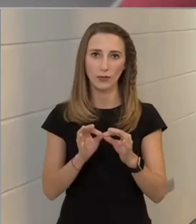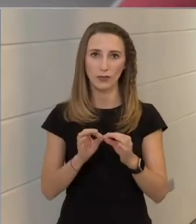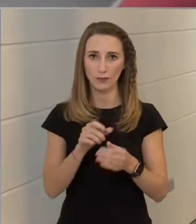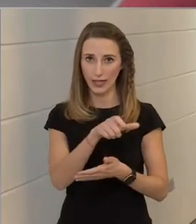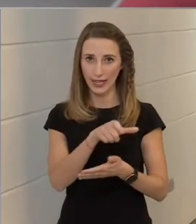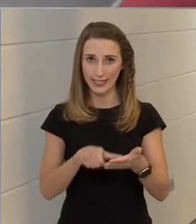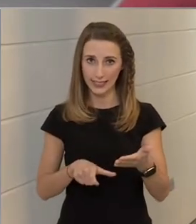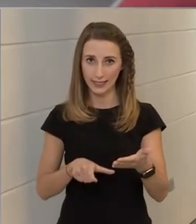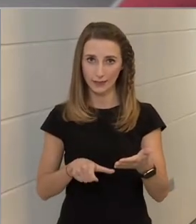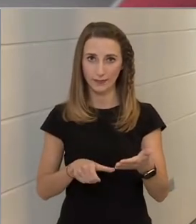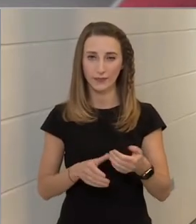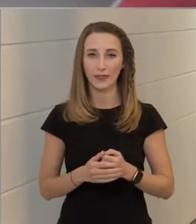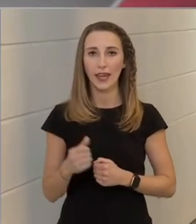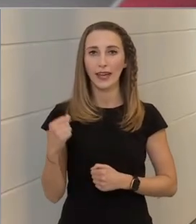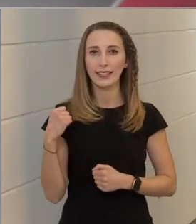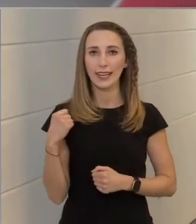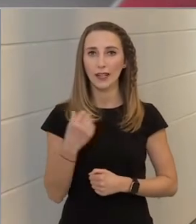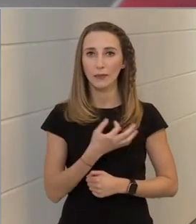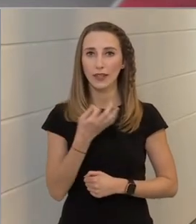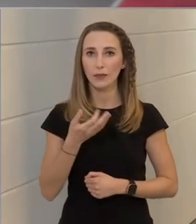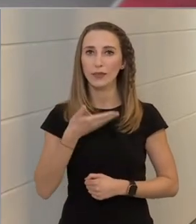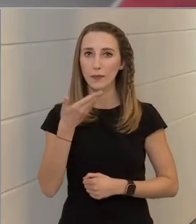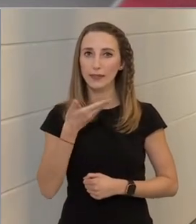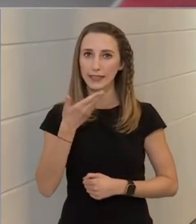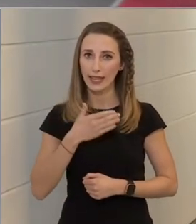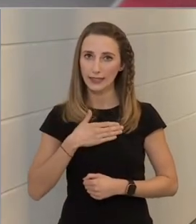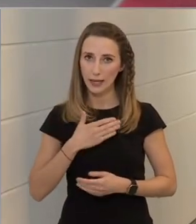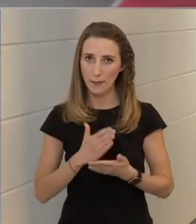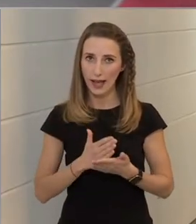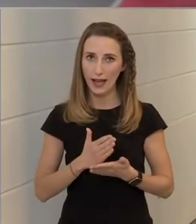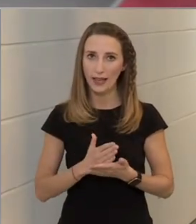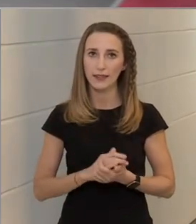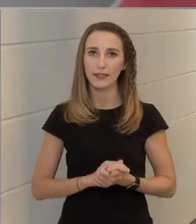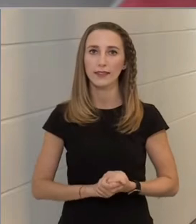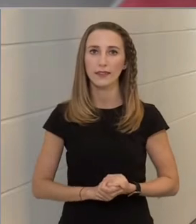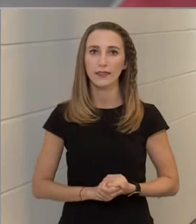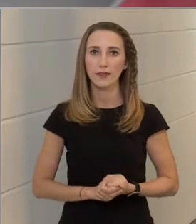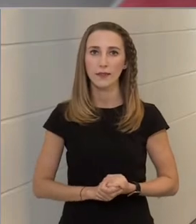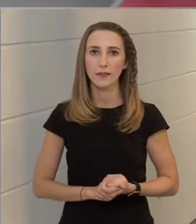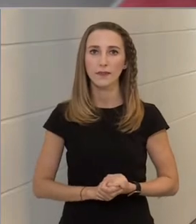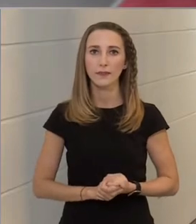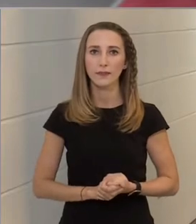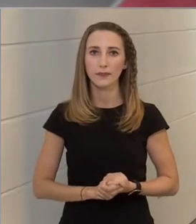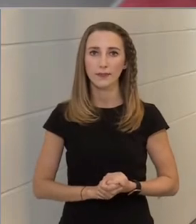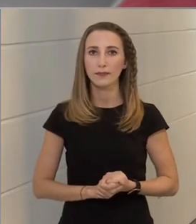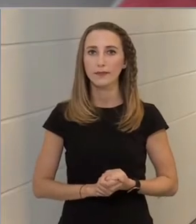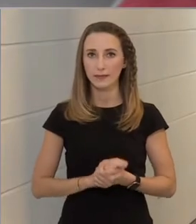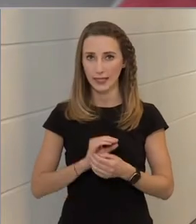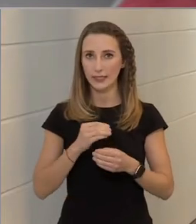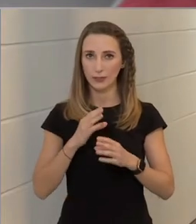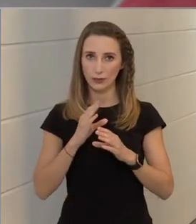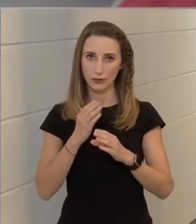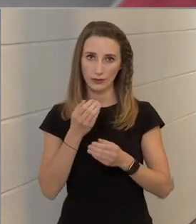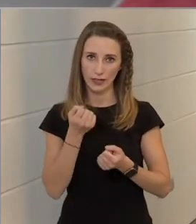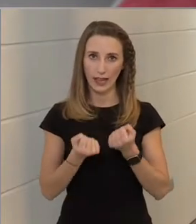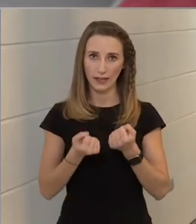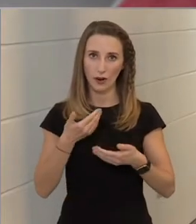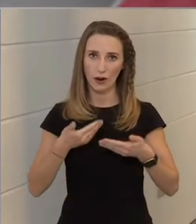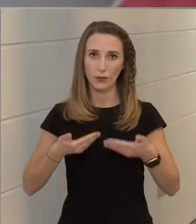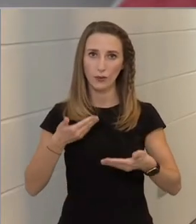cikk. Tegnapi napon említettem már, hogy ezt is tárgyaljuk, hogy